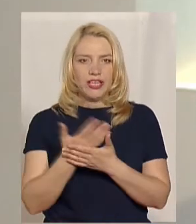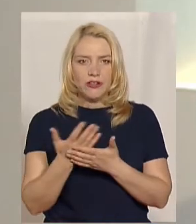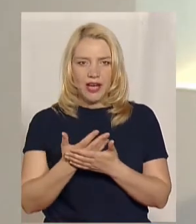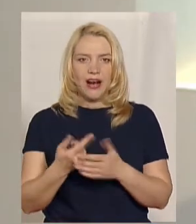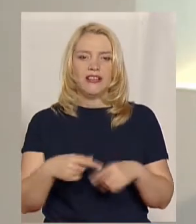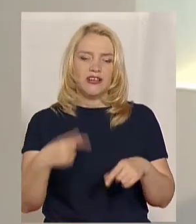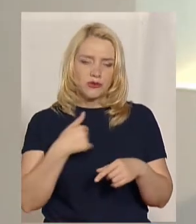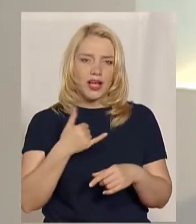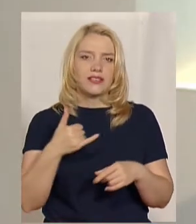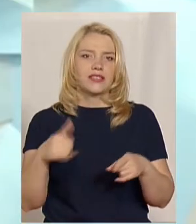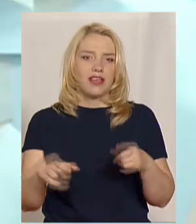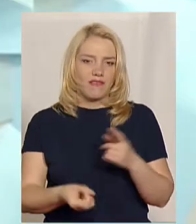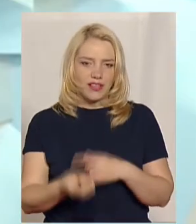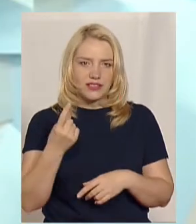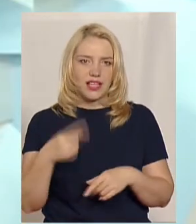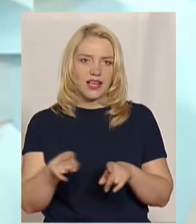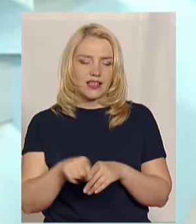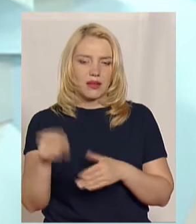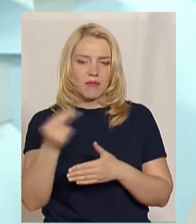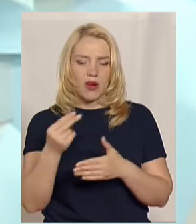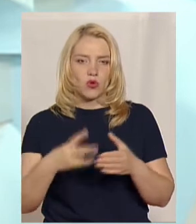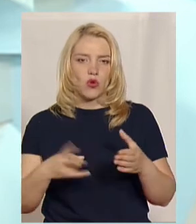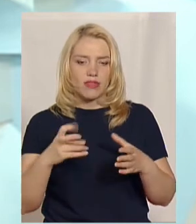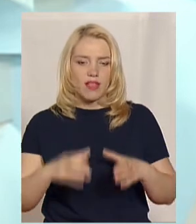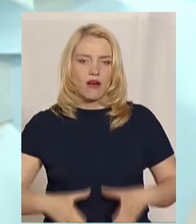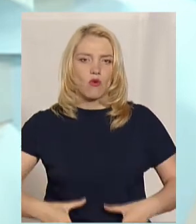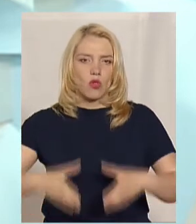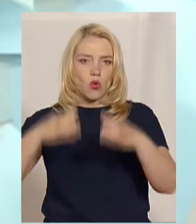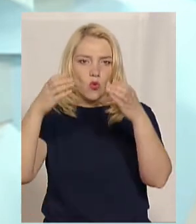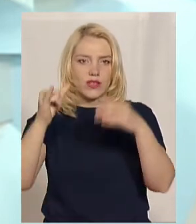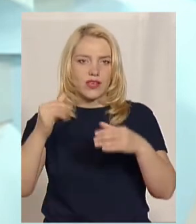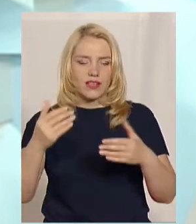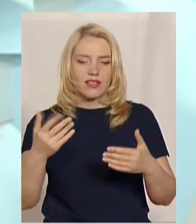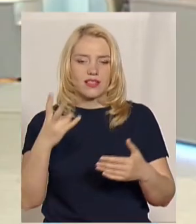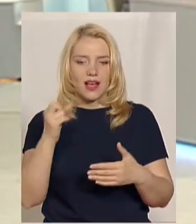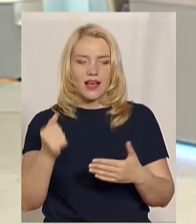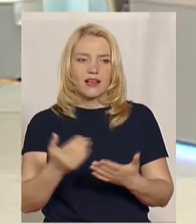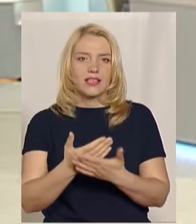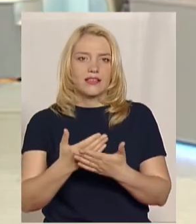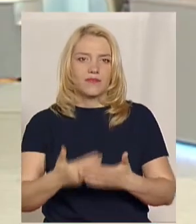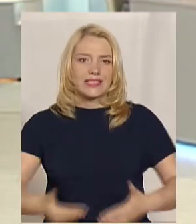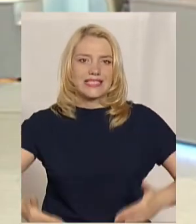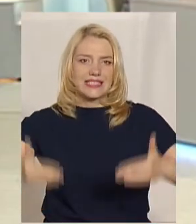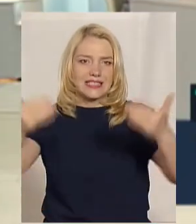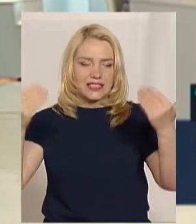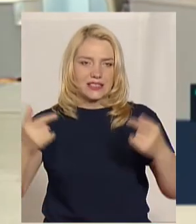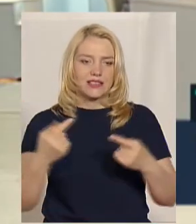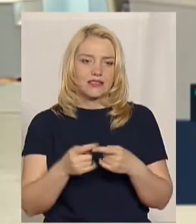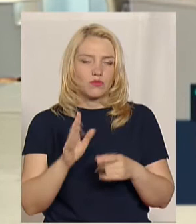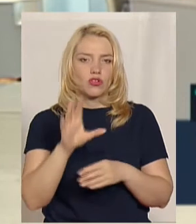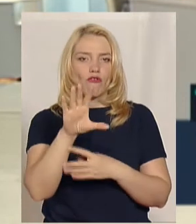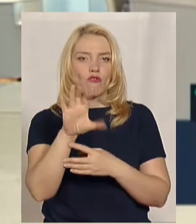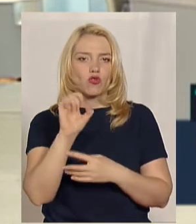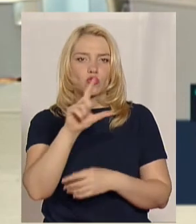з'явився такий малюнок на колонах, і на стіні це така буде своєрідна фотозона. І скільки там малюнків таких? Там три